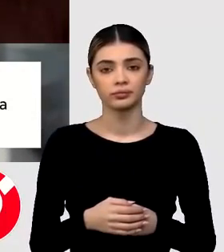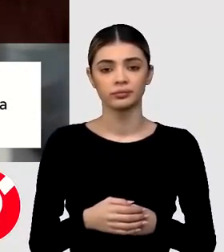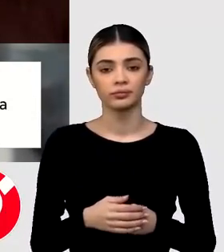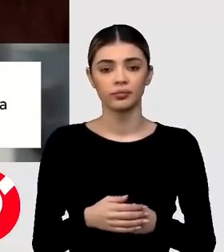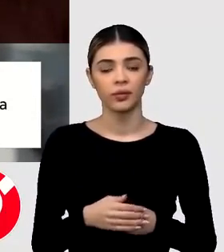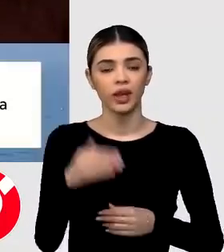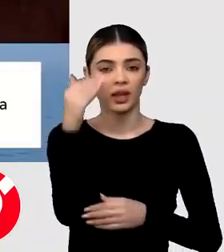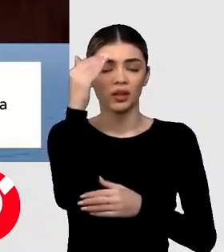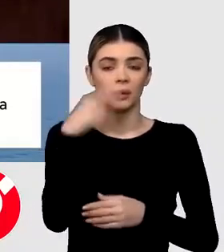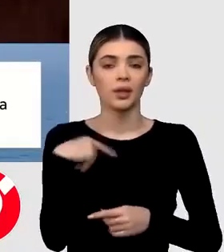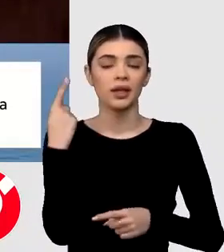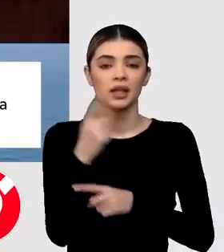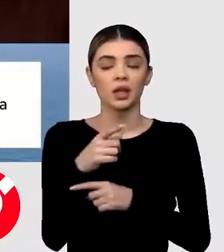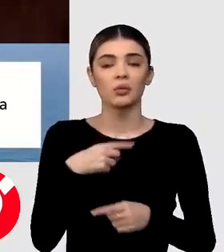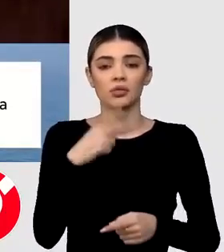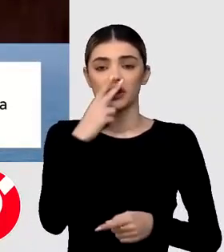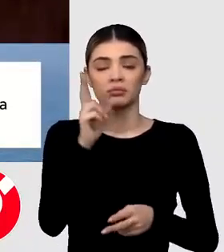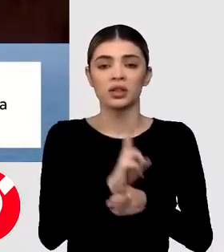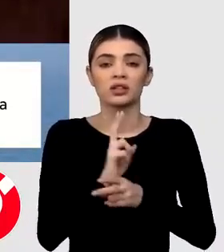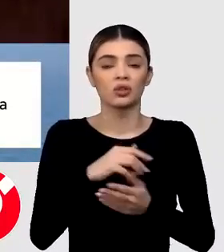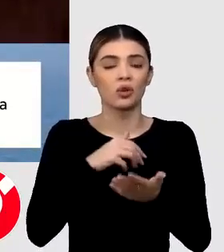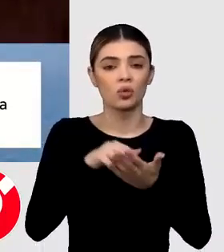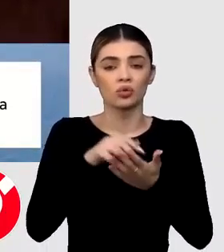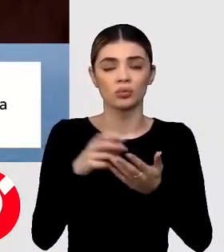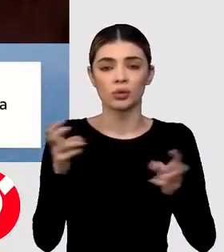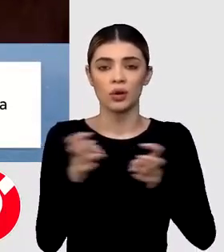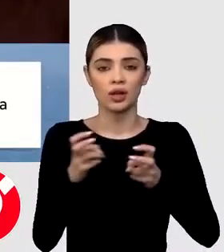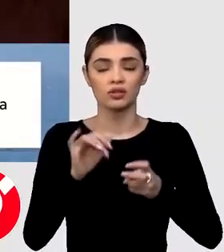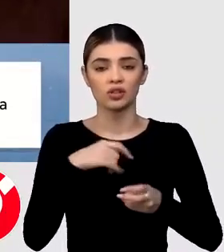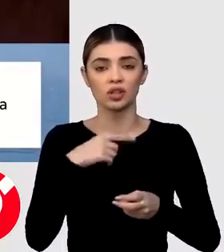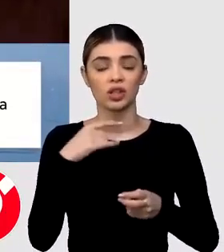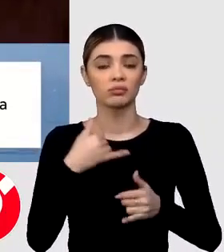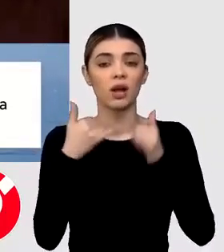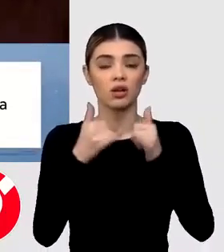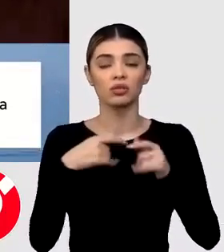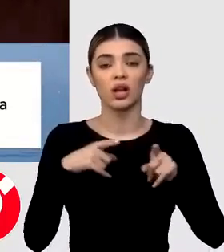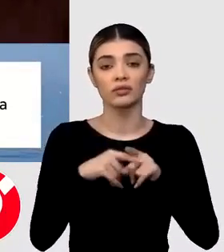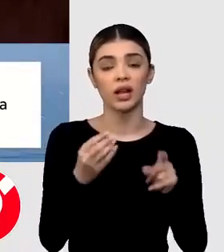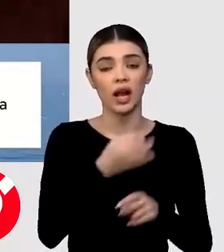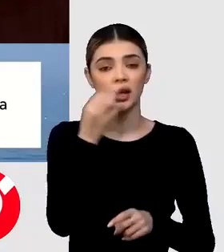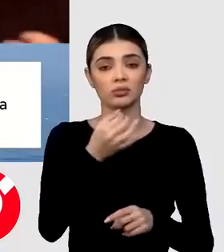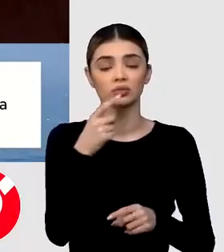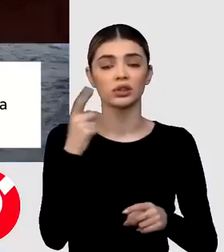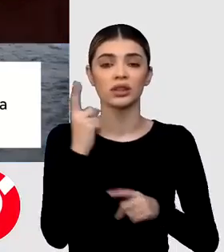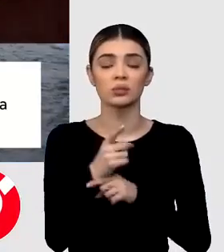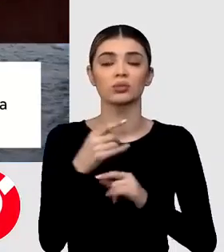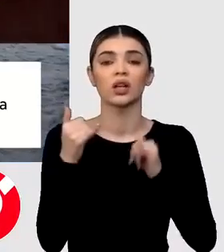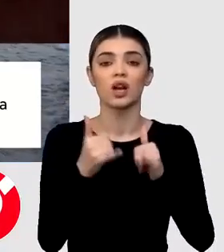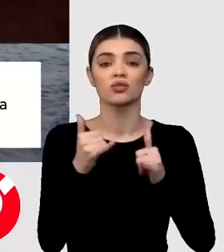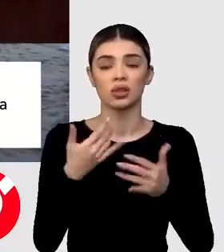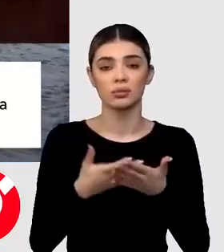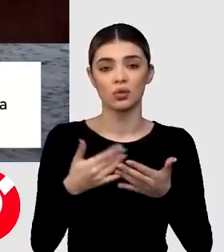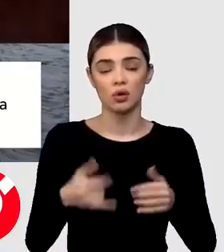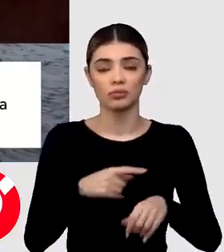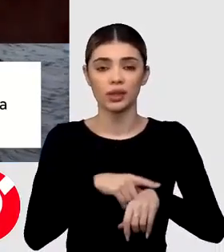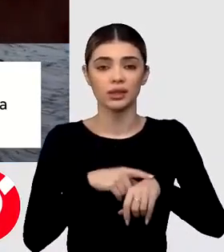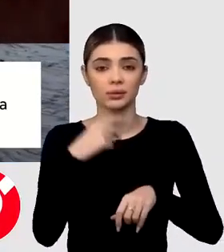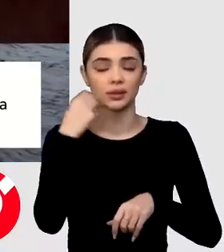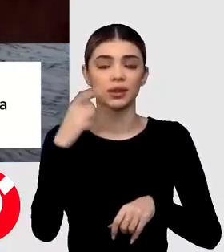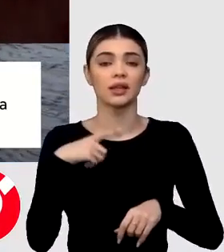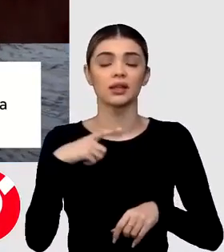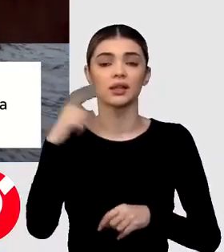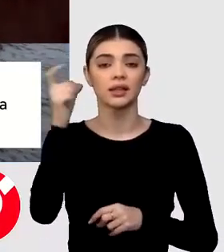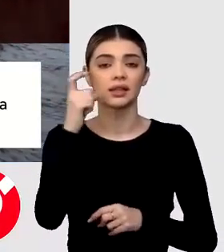eficientizeze consumul de energie, dar am susținut totodată că ele trebuie ajutate în această perioadă de